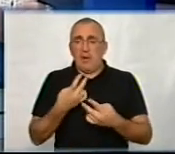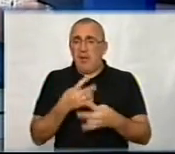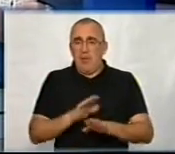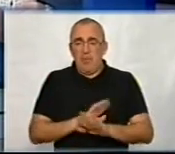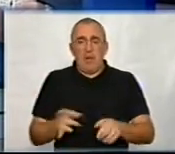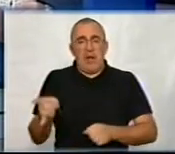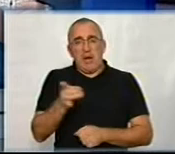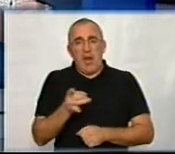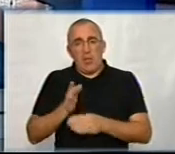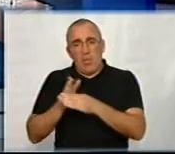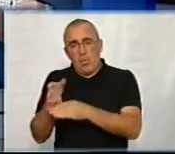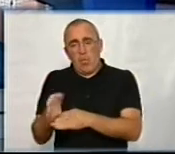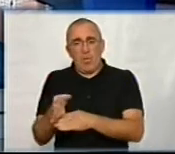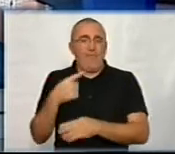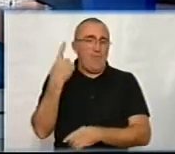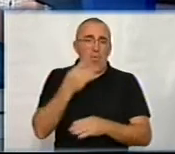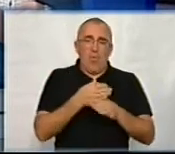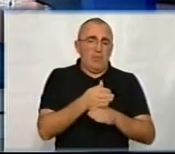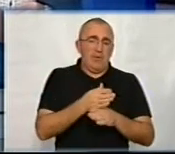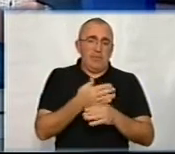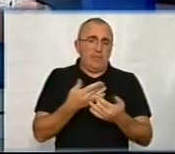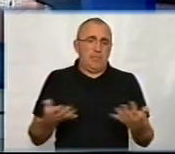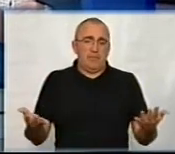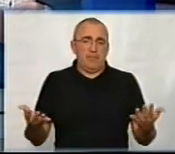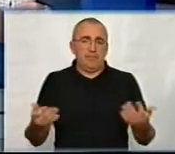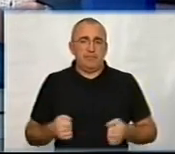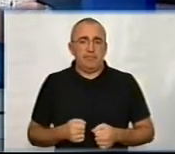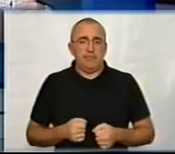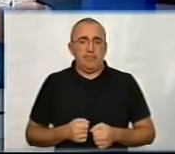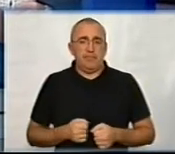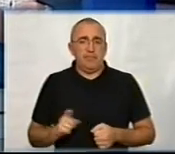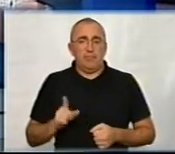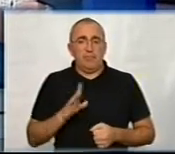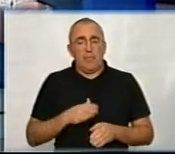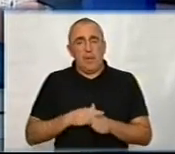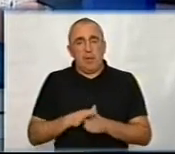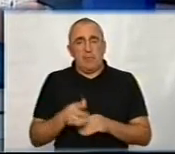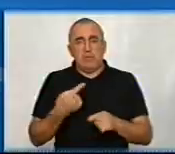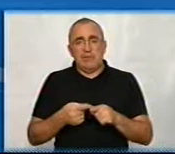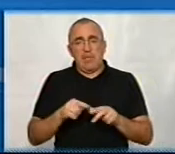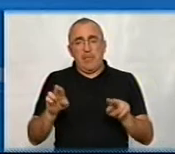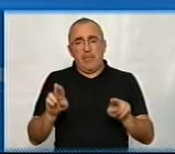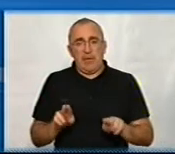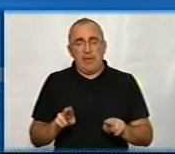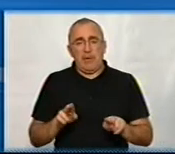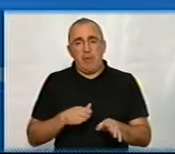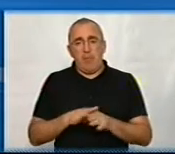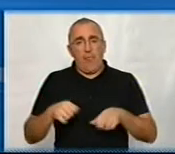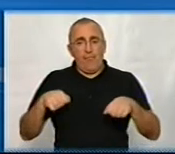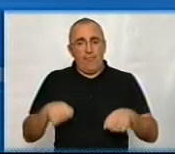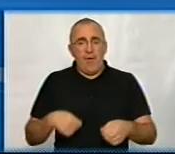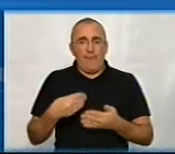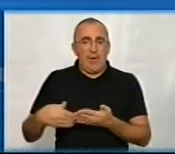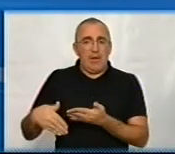ні в район іти, ні в область тим більше і так далі. А якраз, щоб зреалізувався оцей принцип і повноваження,